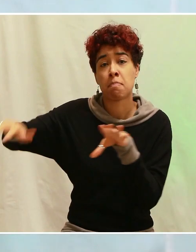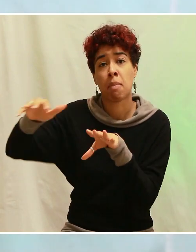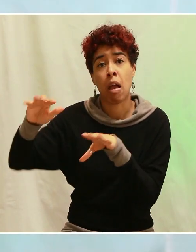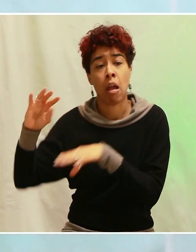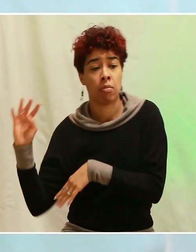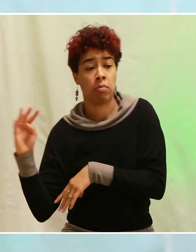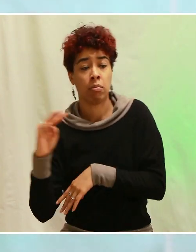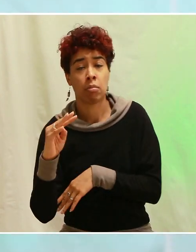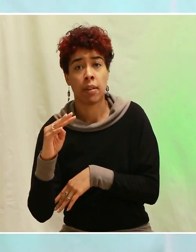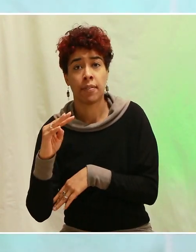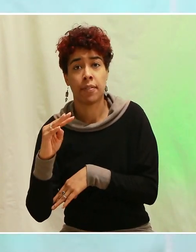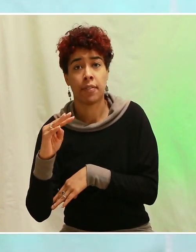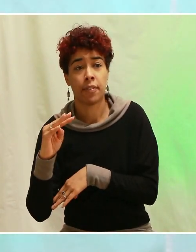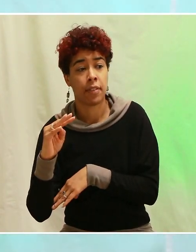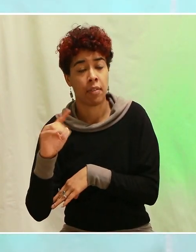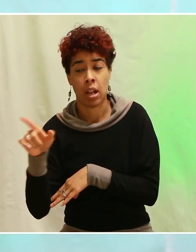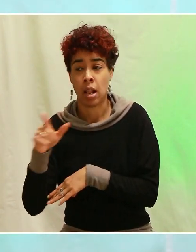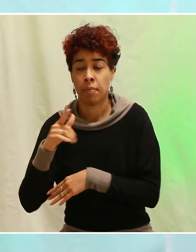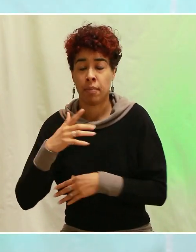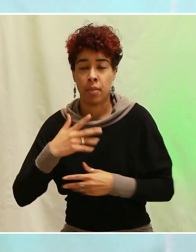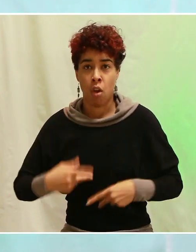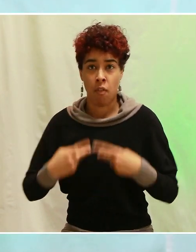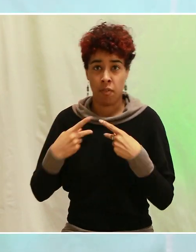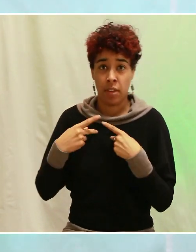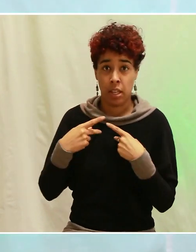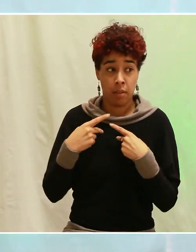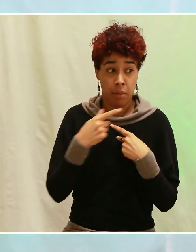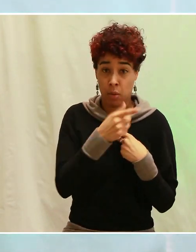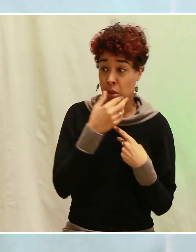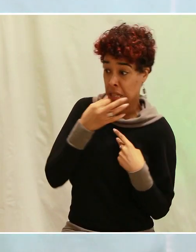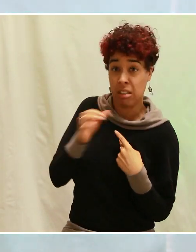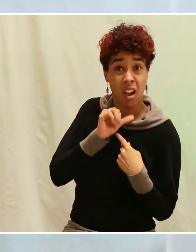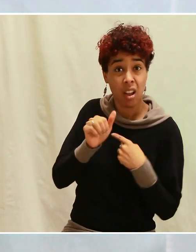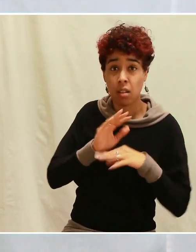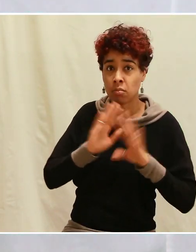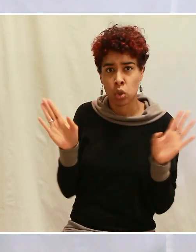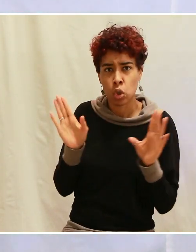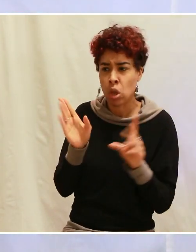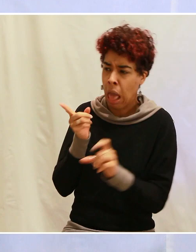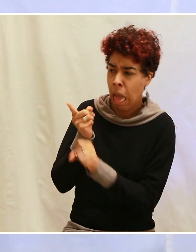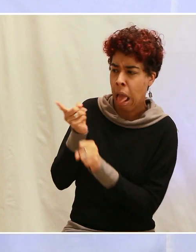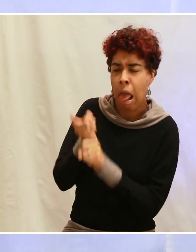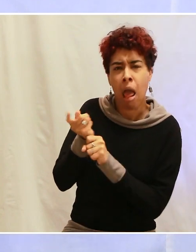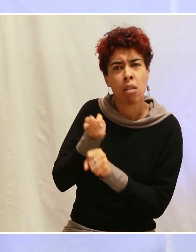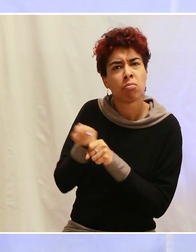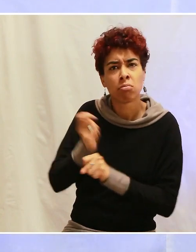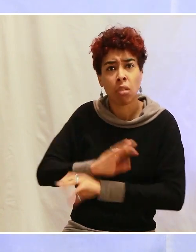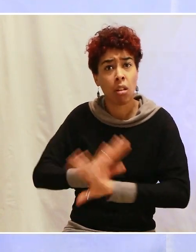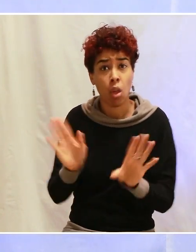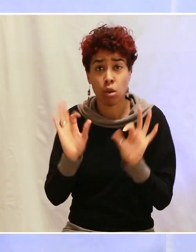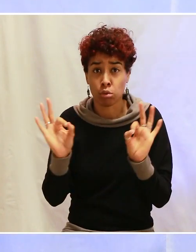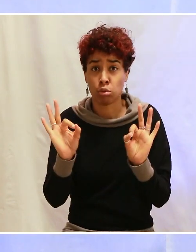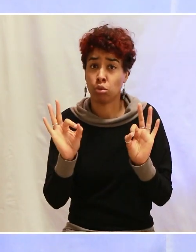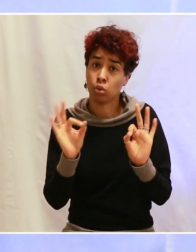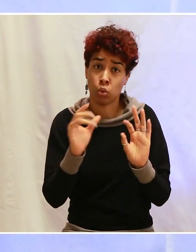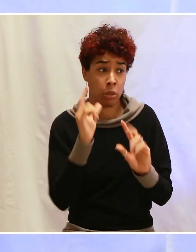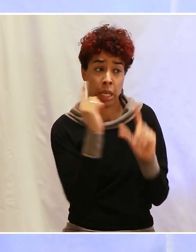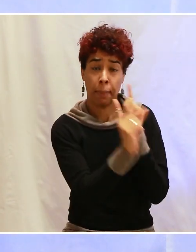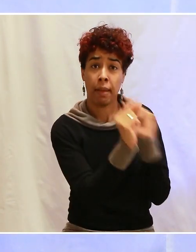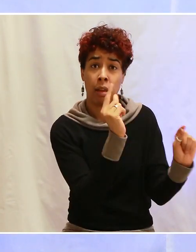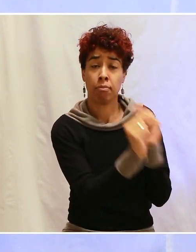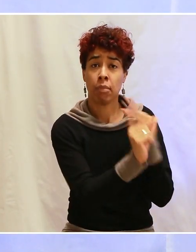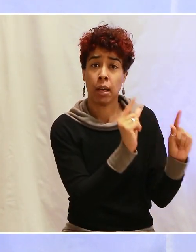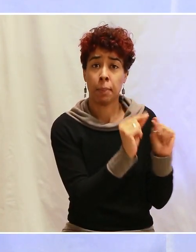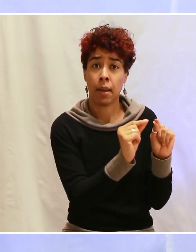il y a une action qui se fait dans leur cœur et dans leur vie, alors que Jacob ne leur dit rien. Il n pas en train de faire de menaces ni rien. Il est juste en train de marcher vers sa destination.